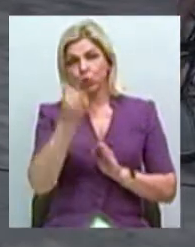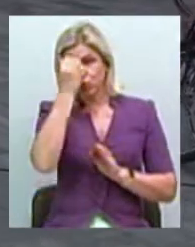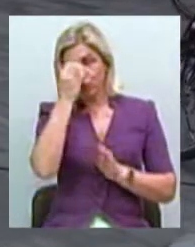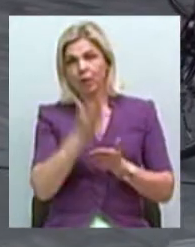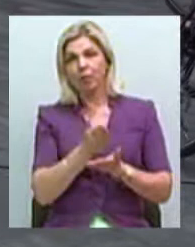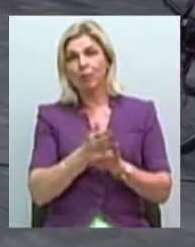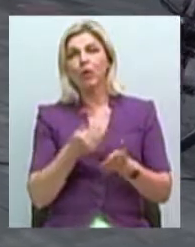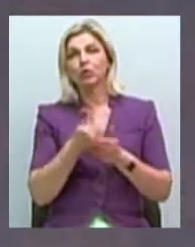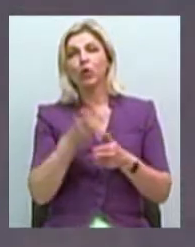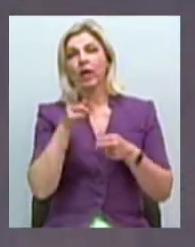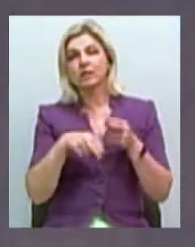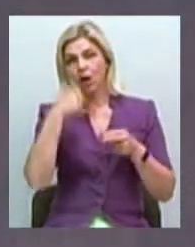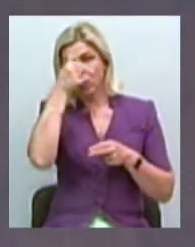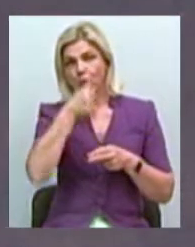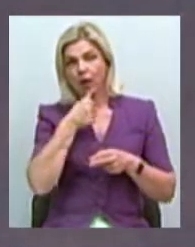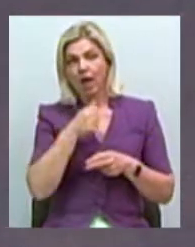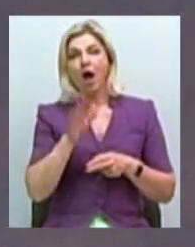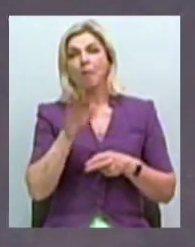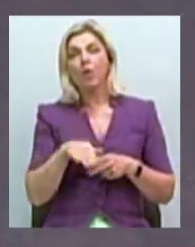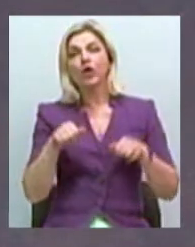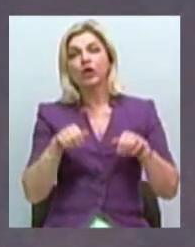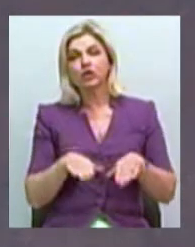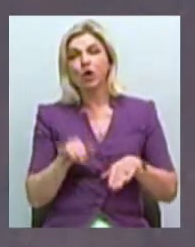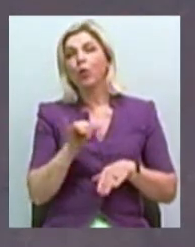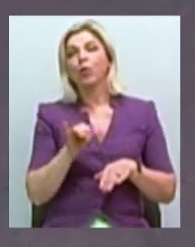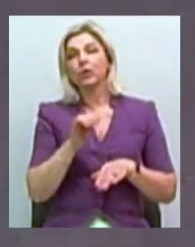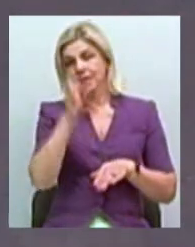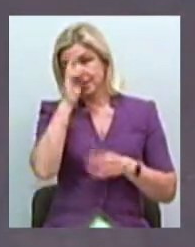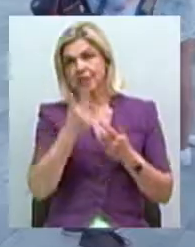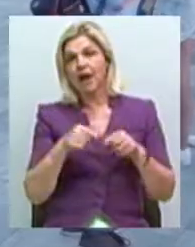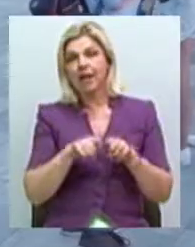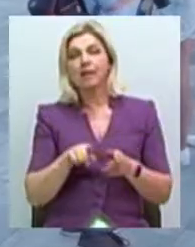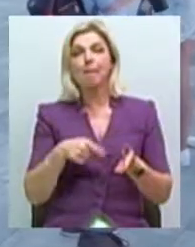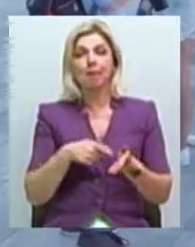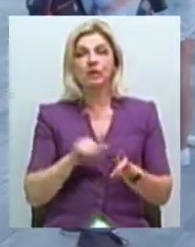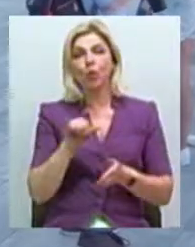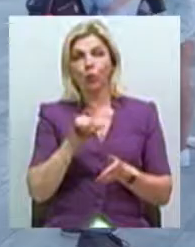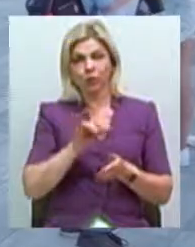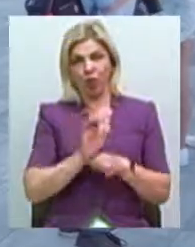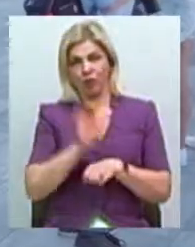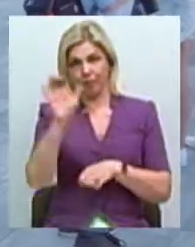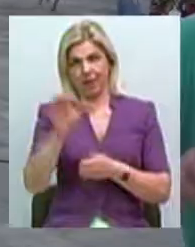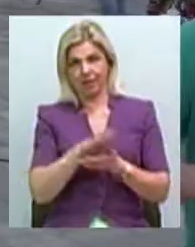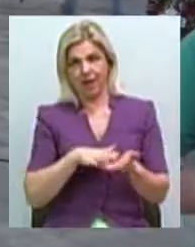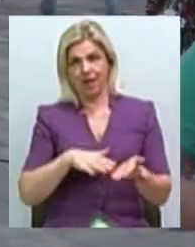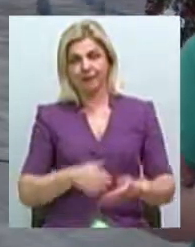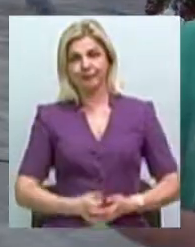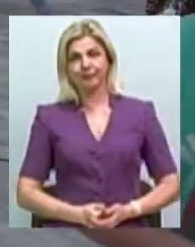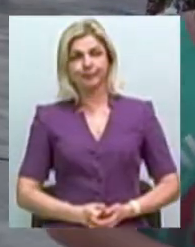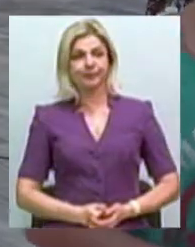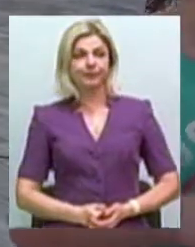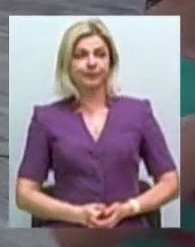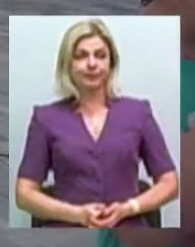Миколаїві до кінця року. Тоді ж і вирішуватимуть, до якої країни або міста вона поїде далі. Олександр Гордієнко, Ігор